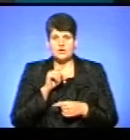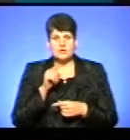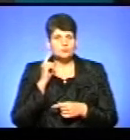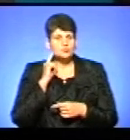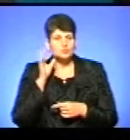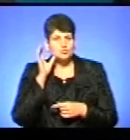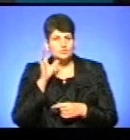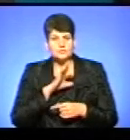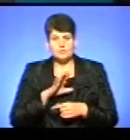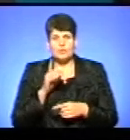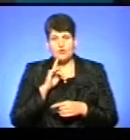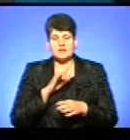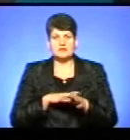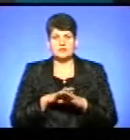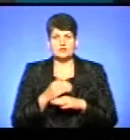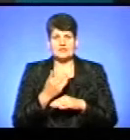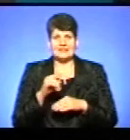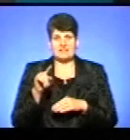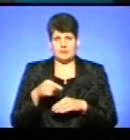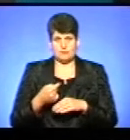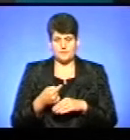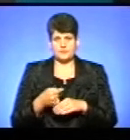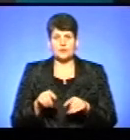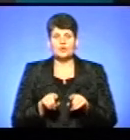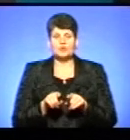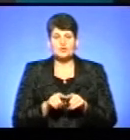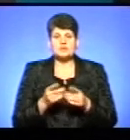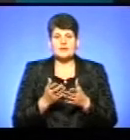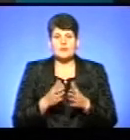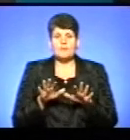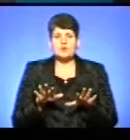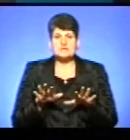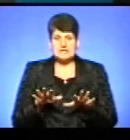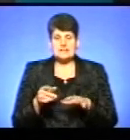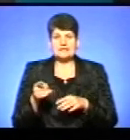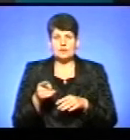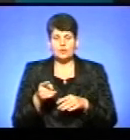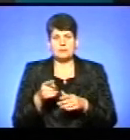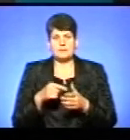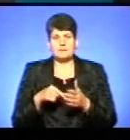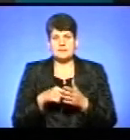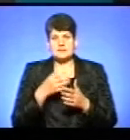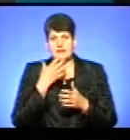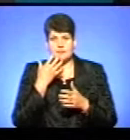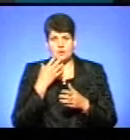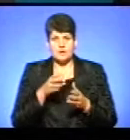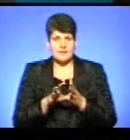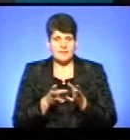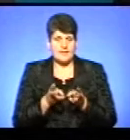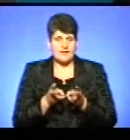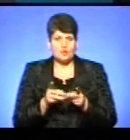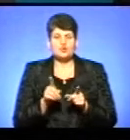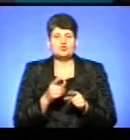зокрема, поки не виконують їхні вимоги. Отож, якою є позиція Тернопіль-містеплокомуненерго щодо